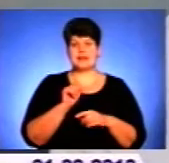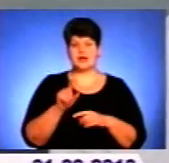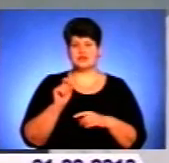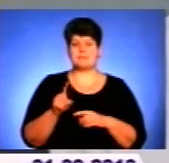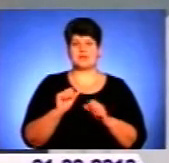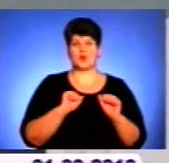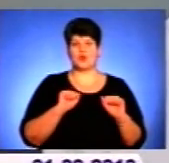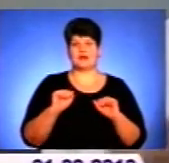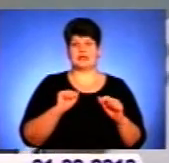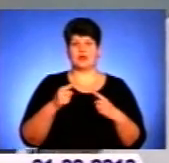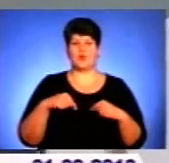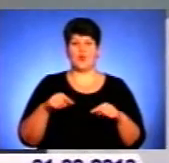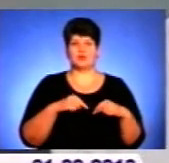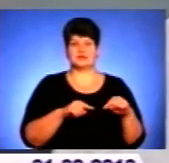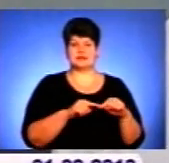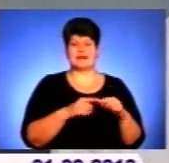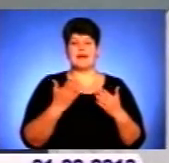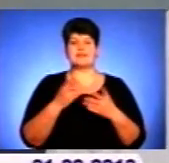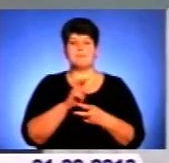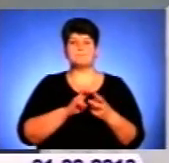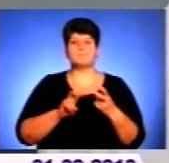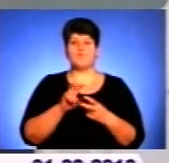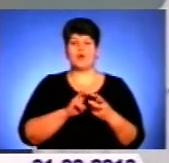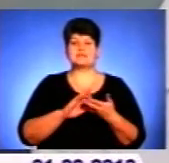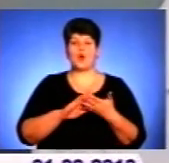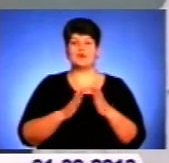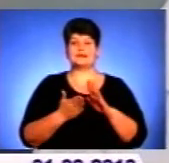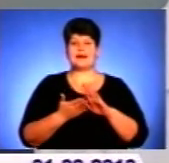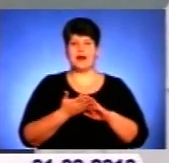отраслі. Це поиск контрактів,